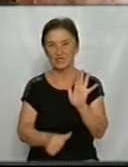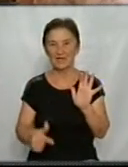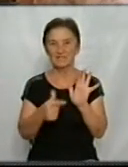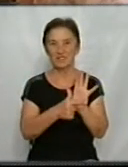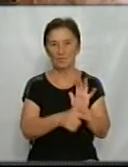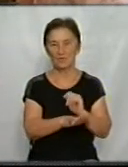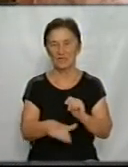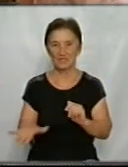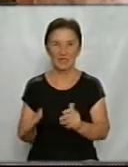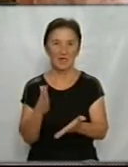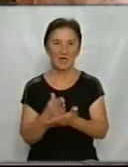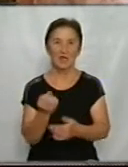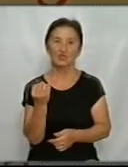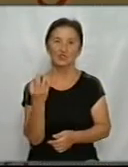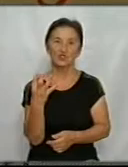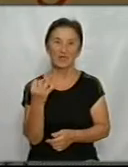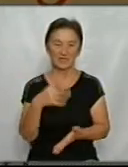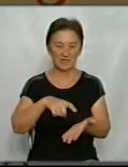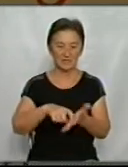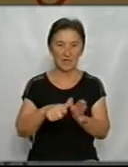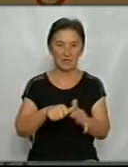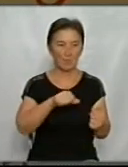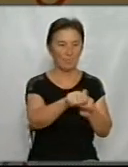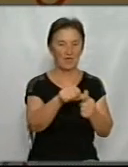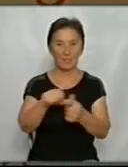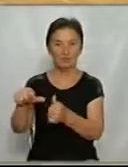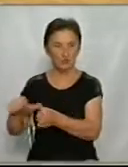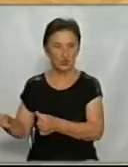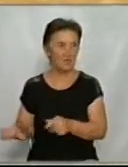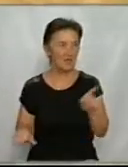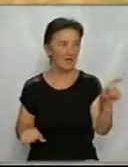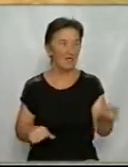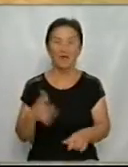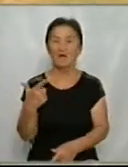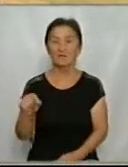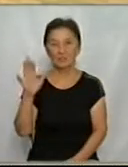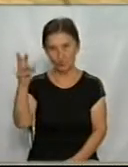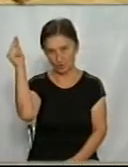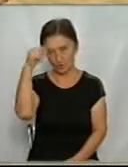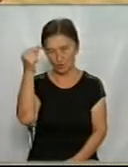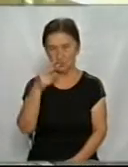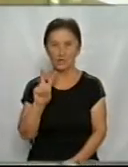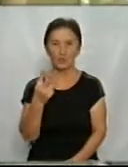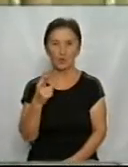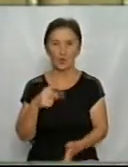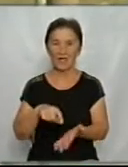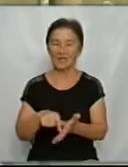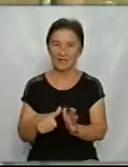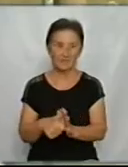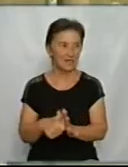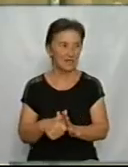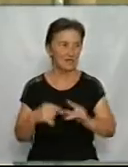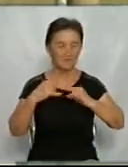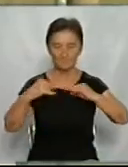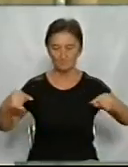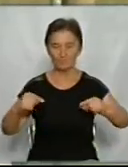розташовані 14 класних приміщень. Це приміщення школи, де навчатимуться учні другого класу. Працівники школи розставляють партий так,